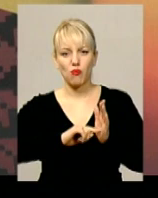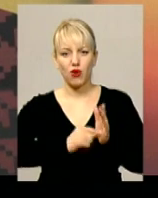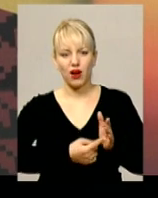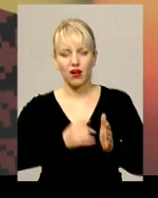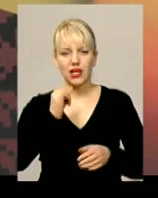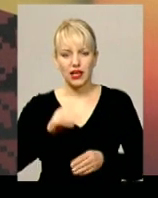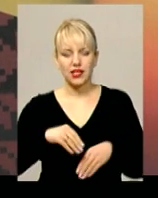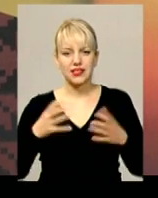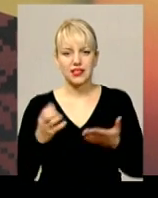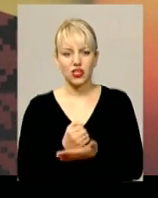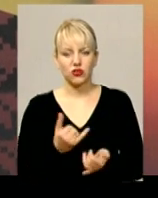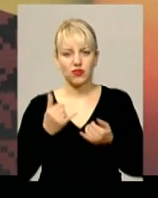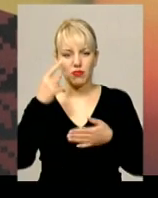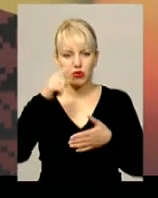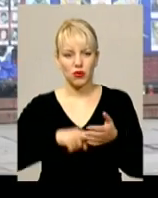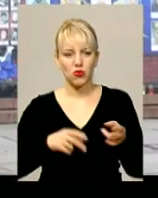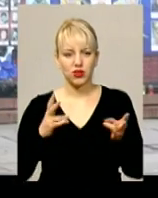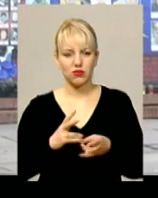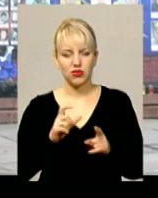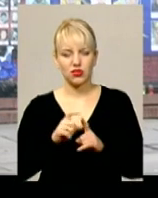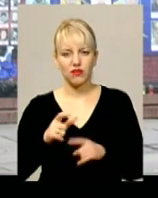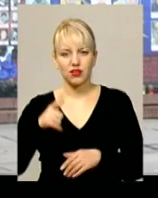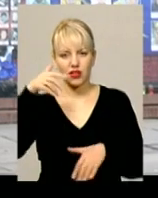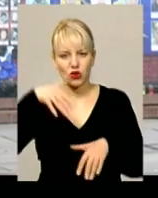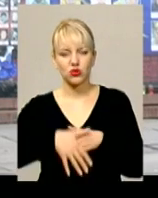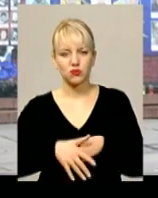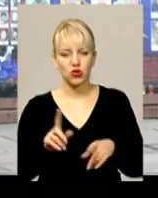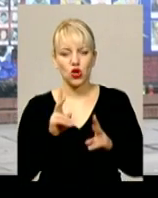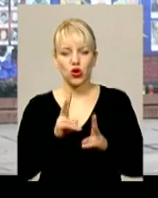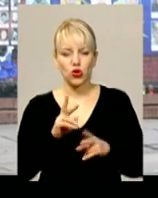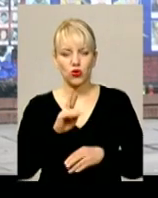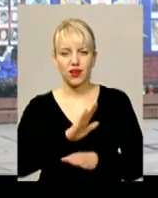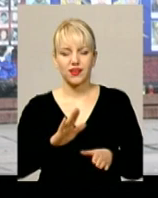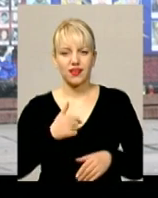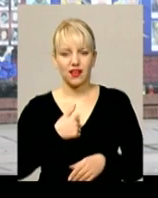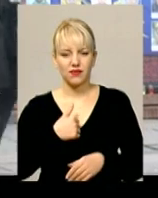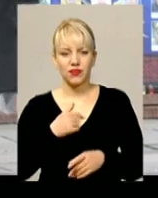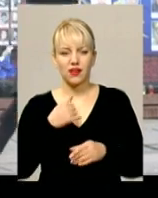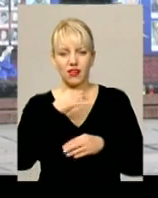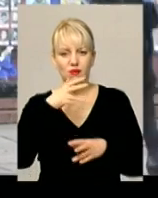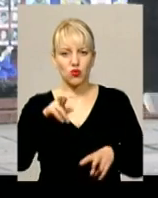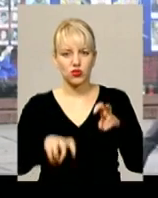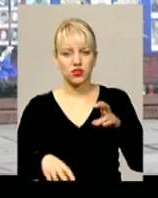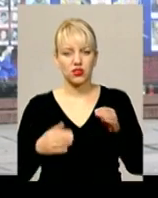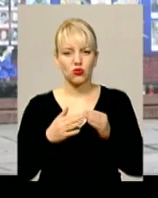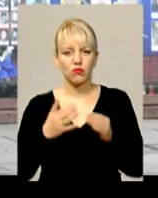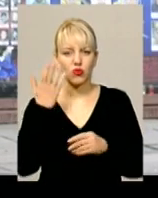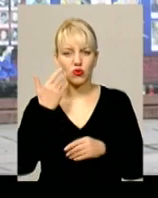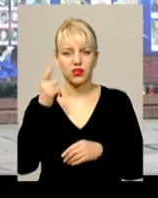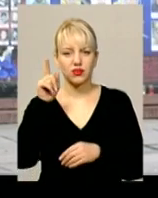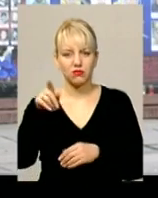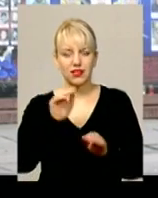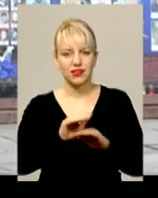Корнієва, і знайшов для переконання потрібні слова. Ти розумієш, а хто як не я. Я не можу вдома відсижуватись, коли там дітей б'ють.